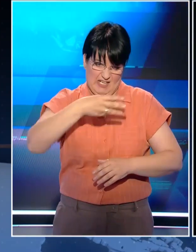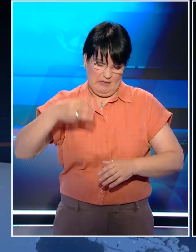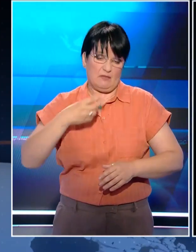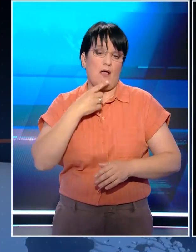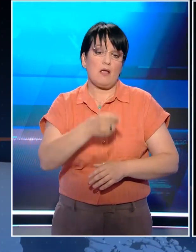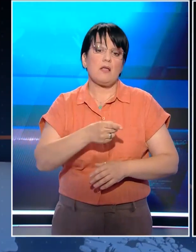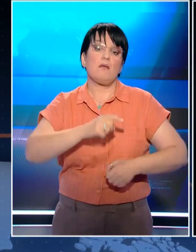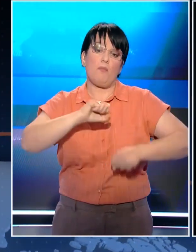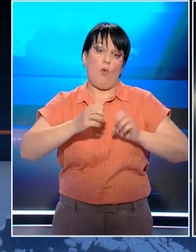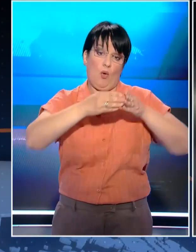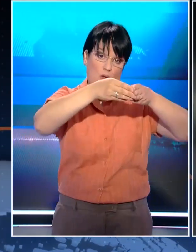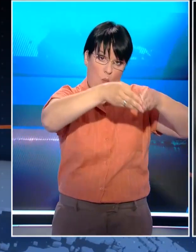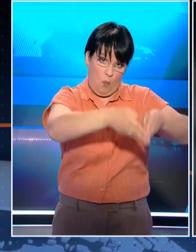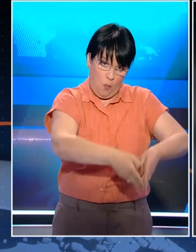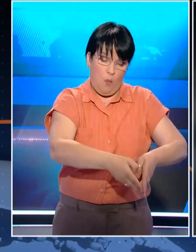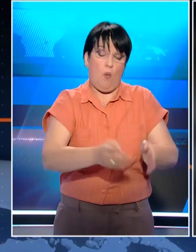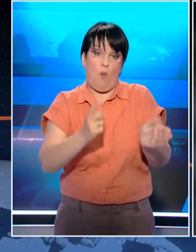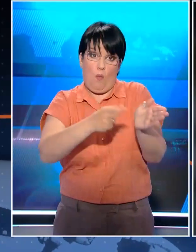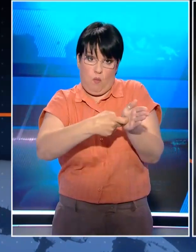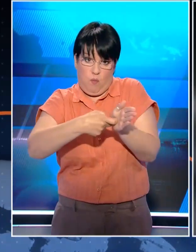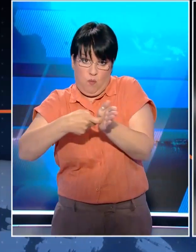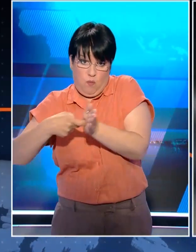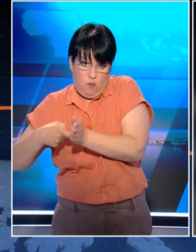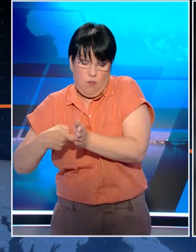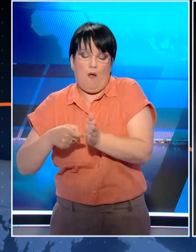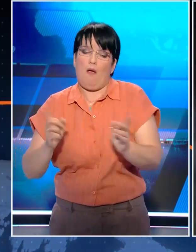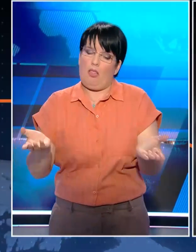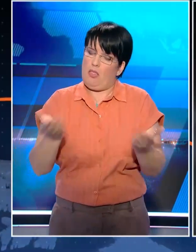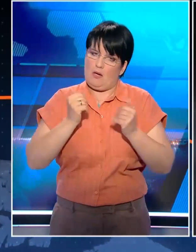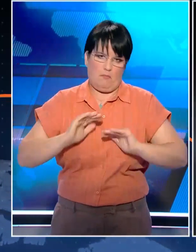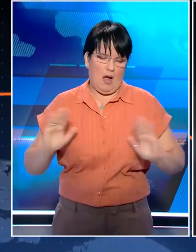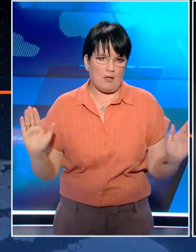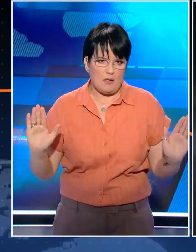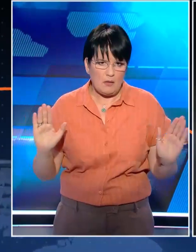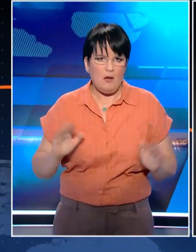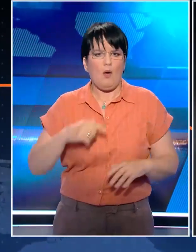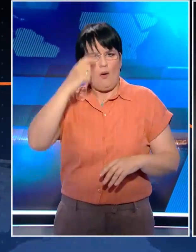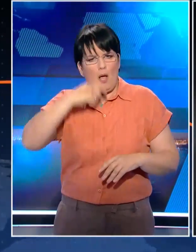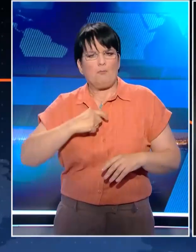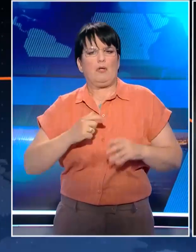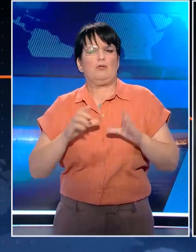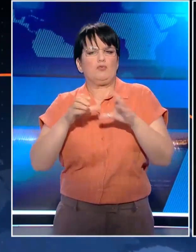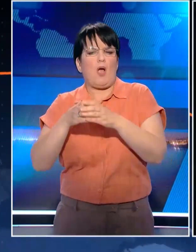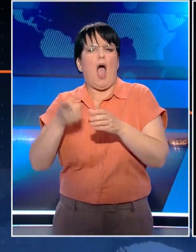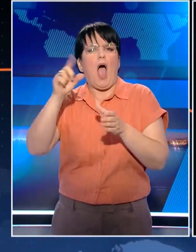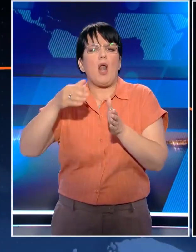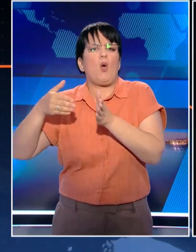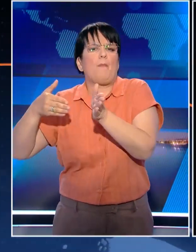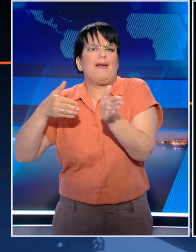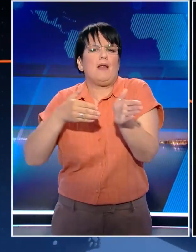όταν έγινε προσπάθεια ρημούλκησης. Δεν έγινε ποτέ διαδικασία οτιδήποτε πρόσδεση στους σκάφους, ούτε από εμάς, ούτε από κάποιο άλλο πλοίο.